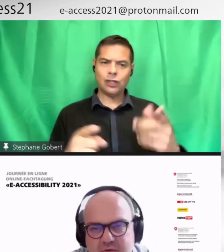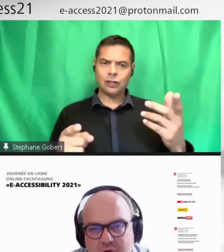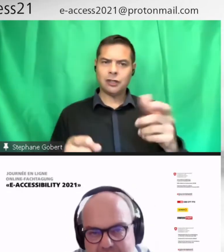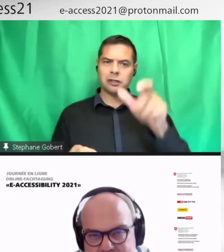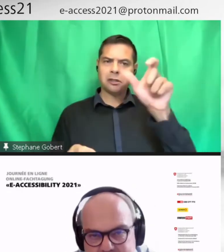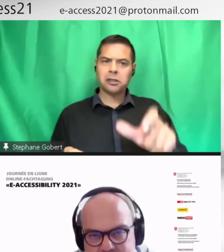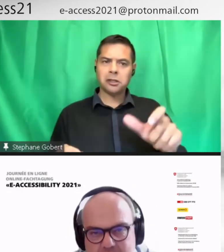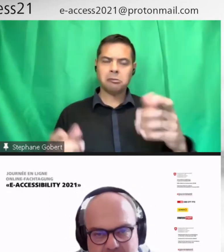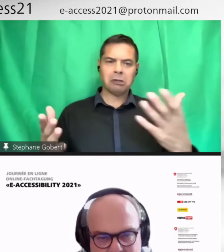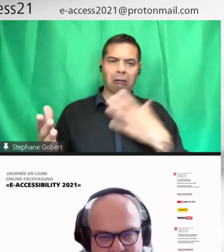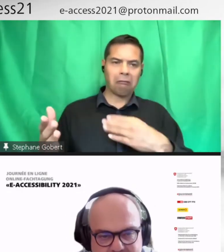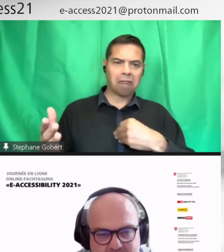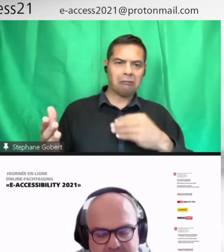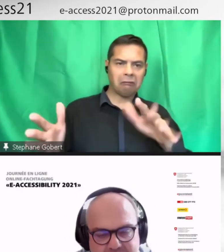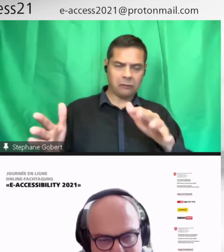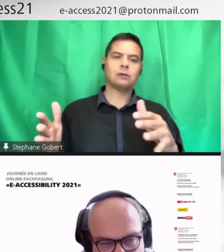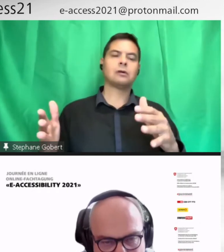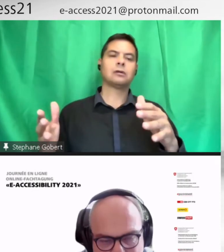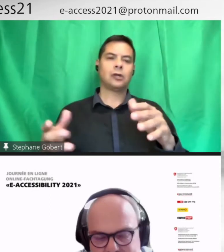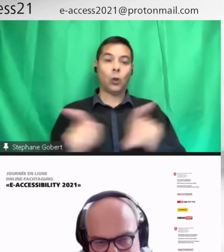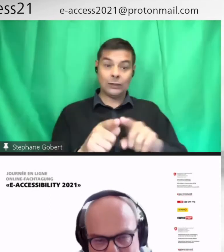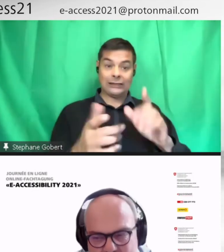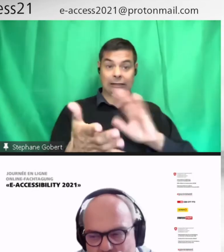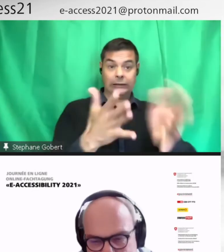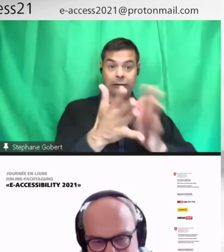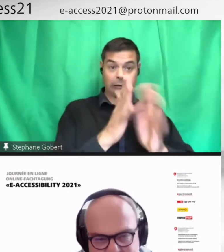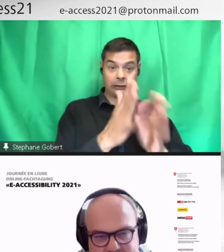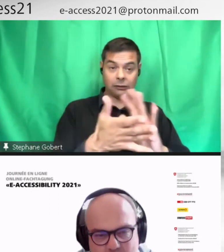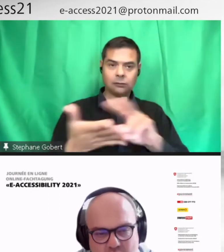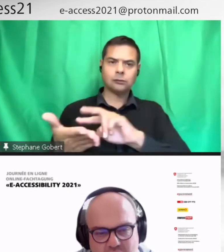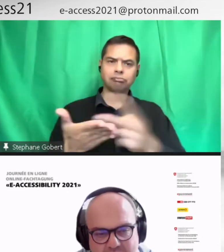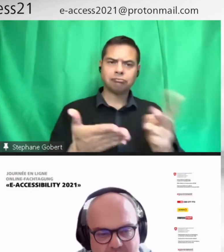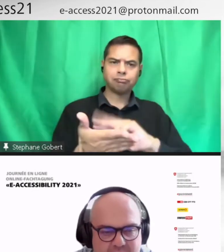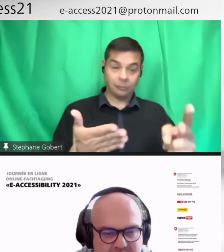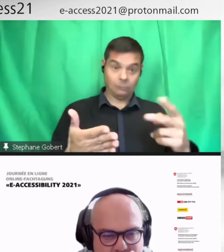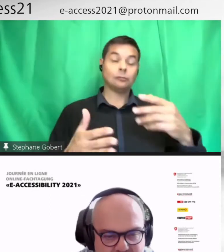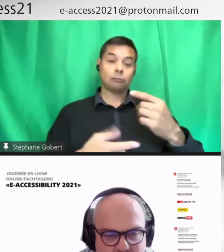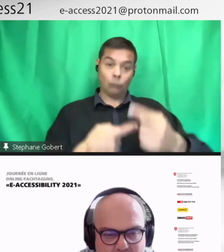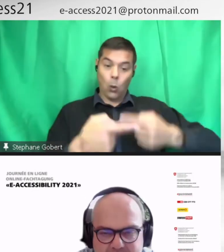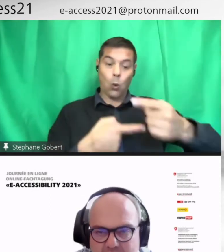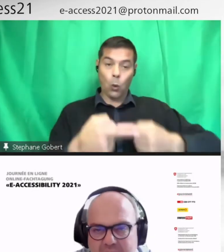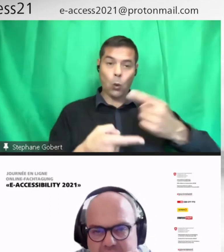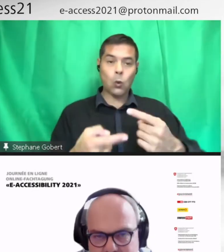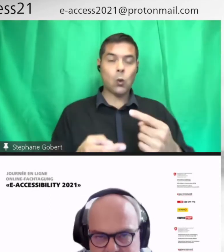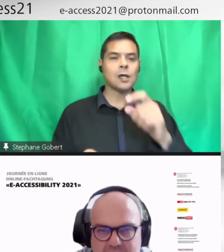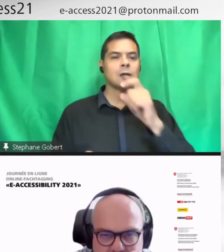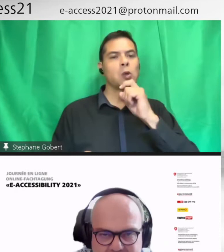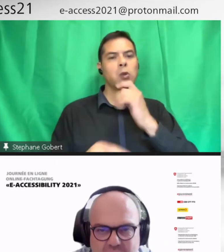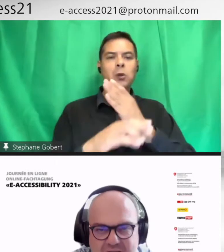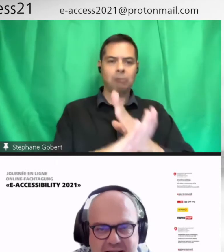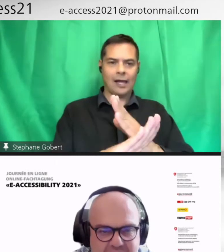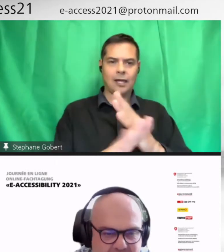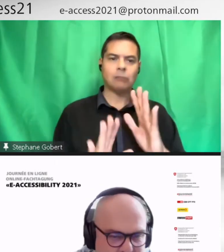signes automatique. On est en train de travailler. Ce n pas encore très performant, mais les ébos sont là. qui soient aussi compatibles avec les